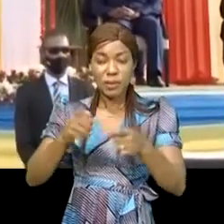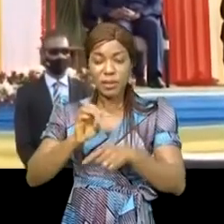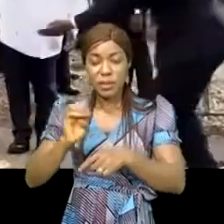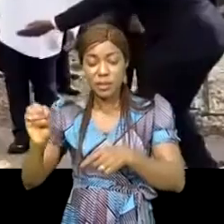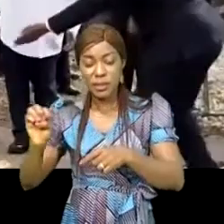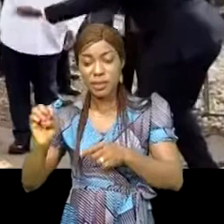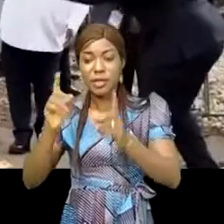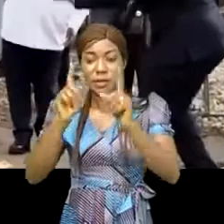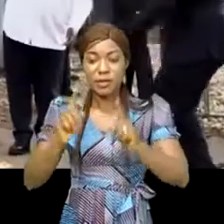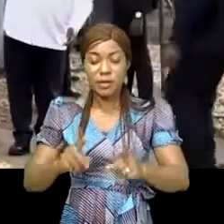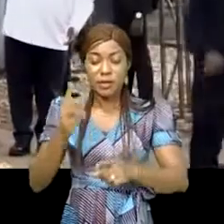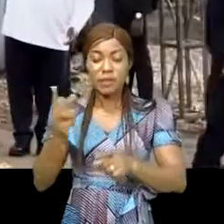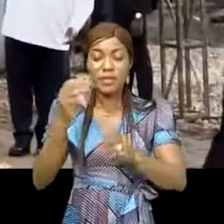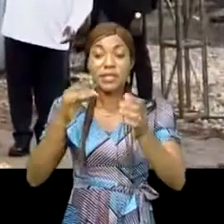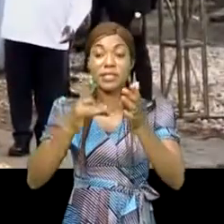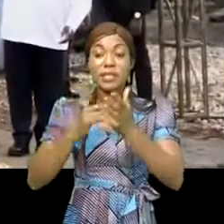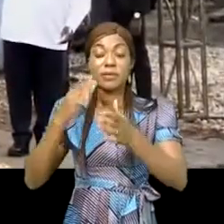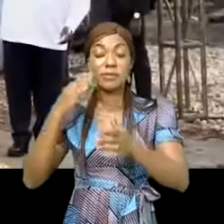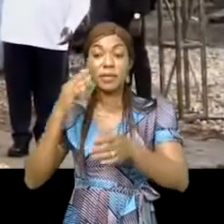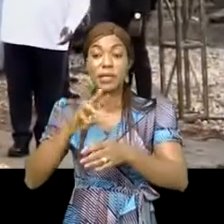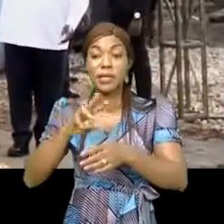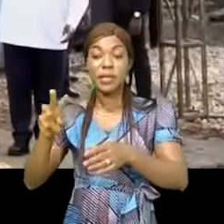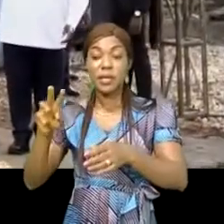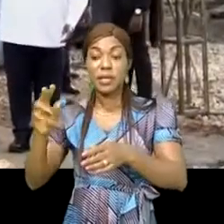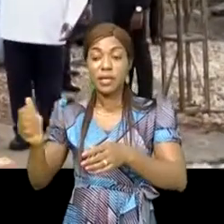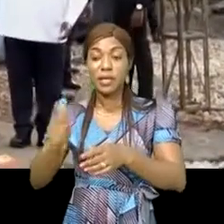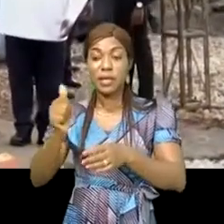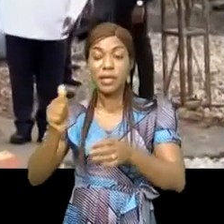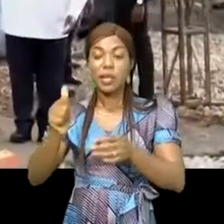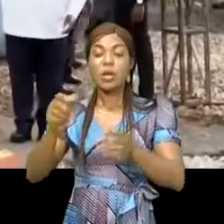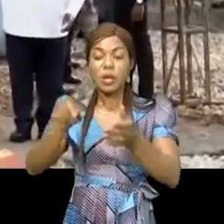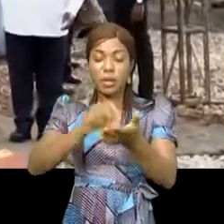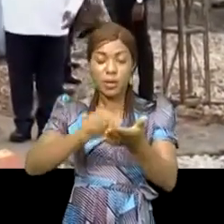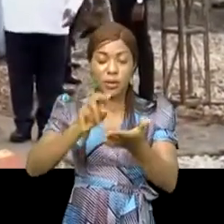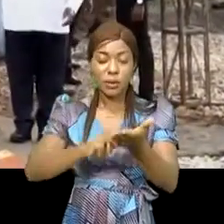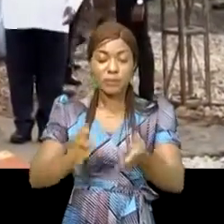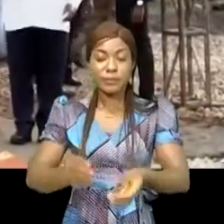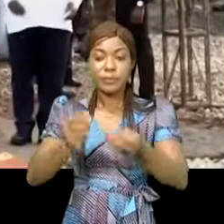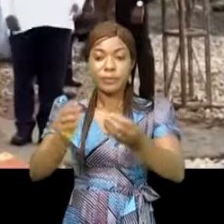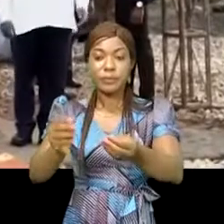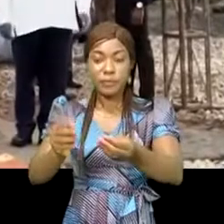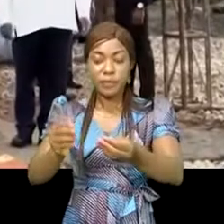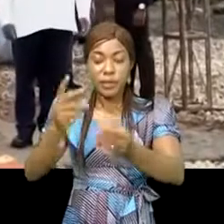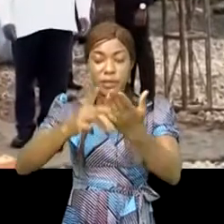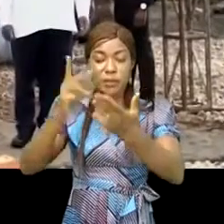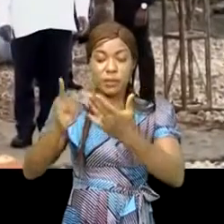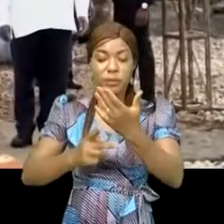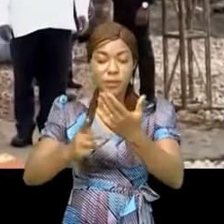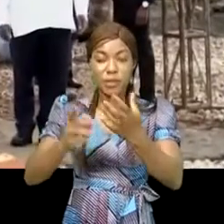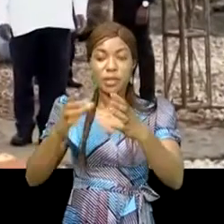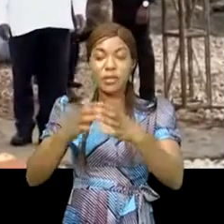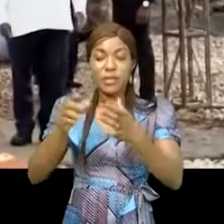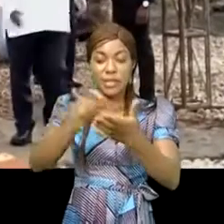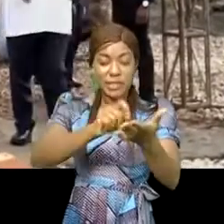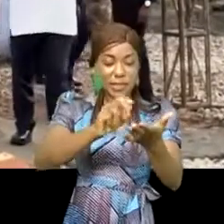27 mai dernier à Kampala un accord intergouvernemental portant sur la mise en oeuvre conjointe d'un projet routier avait été